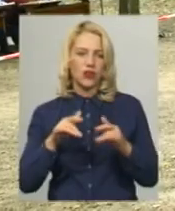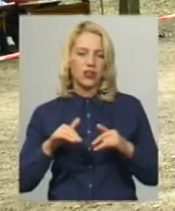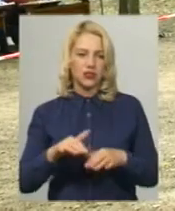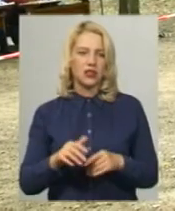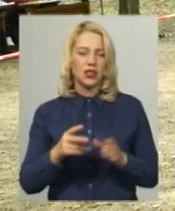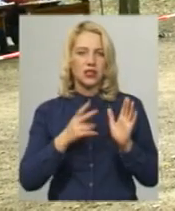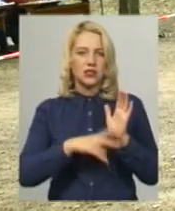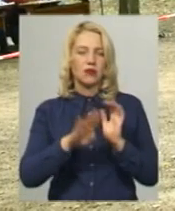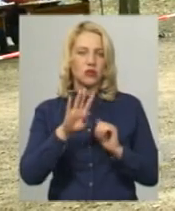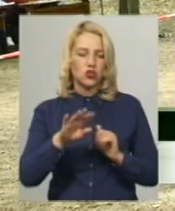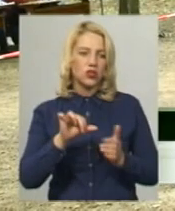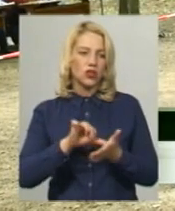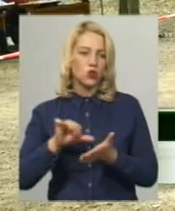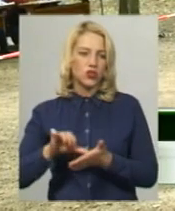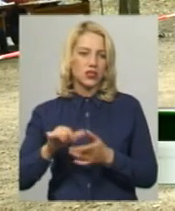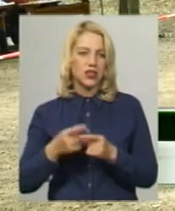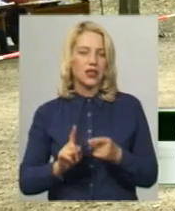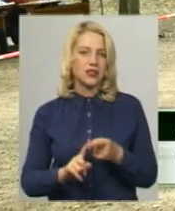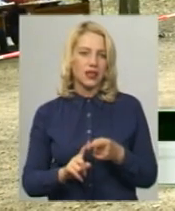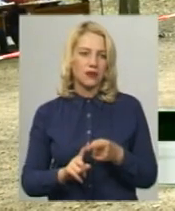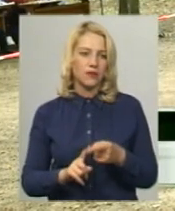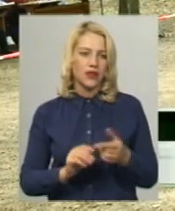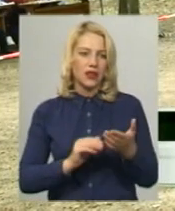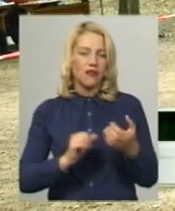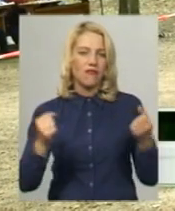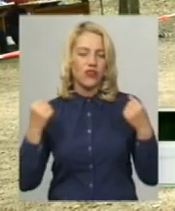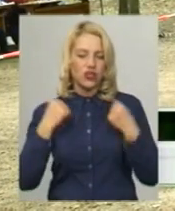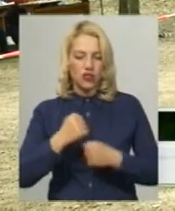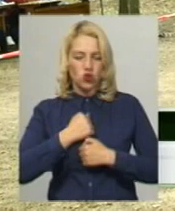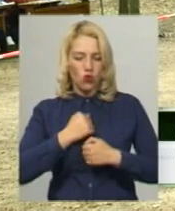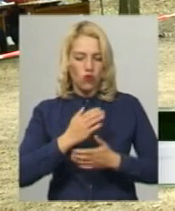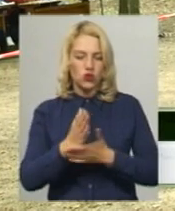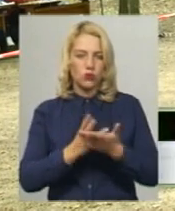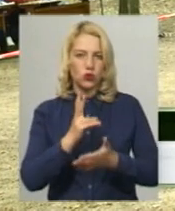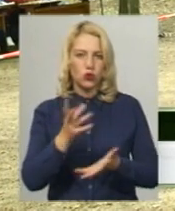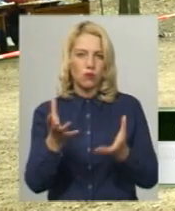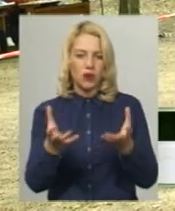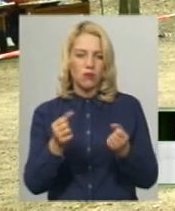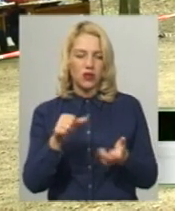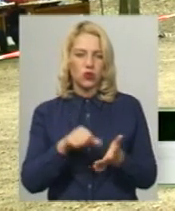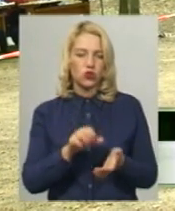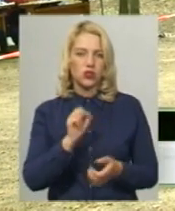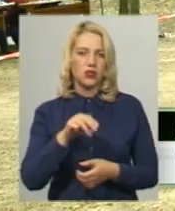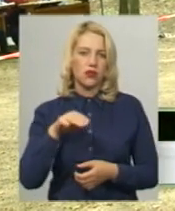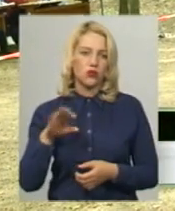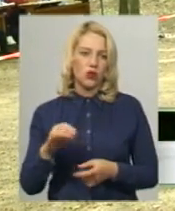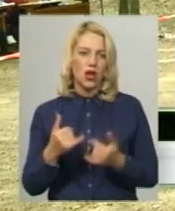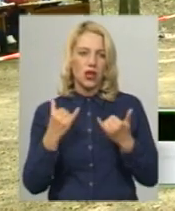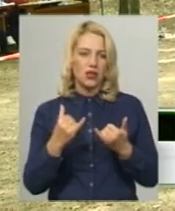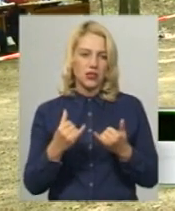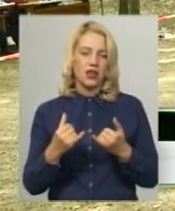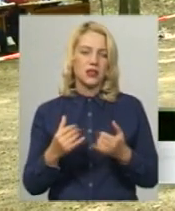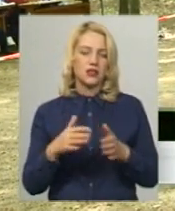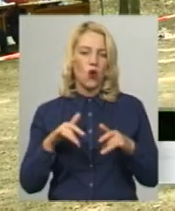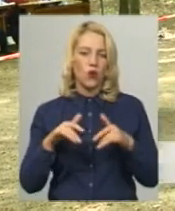74 учасника – це військовослужбовці, які приймали участь у антитуристичної операції, зараз операції об'єднаних сил.